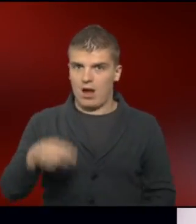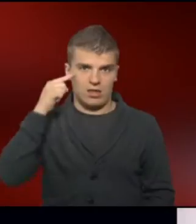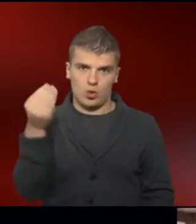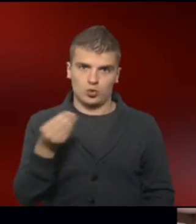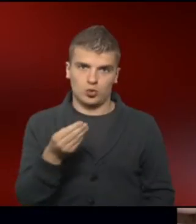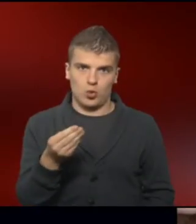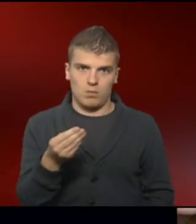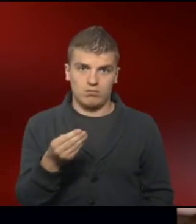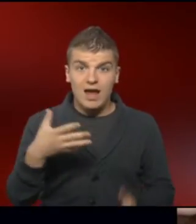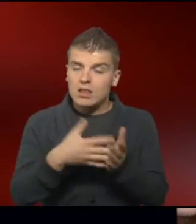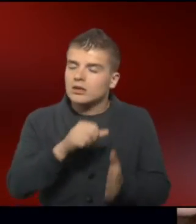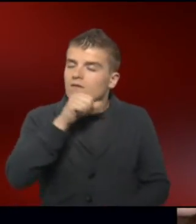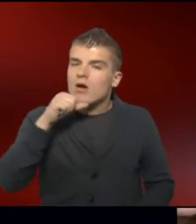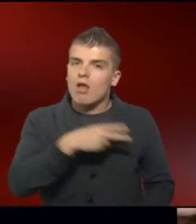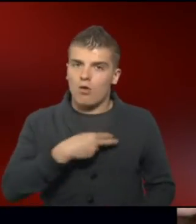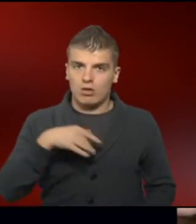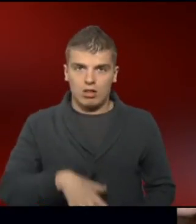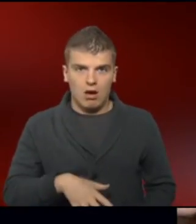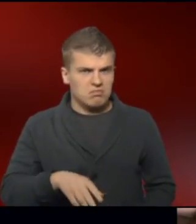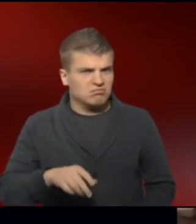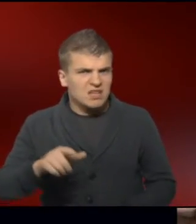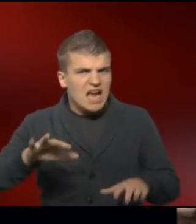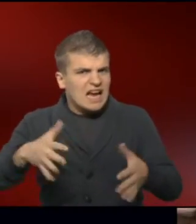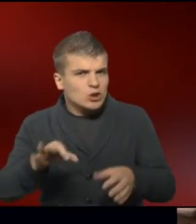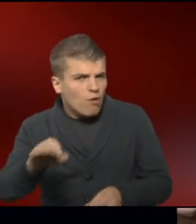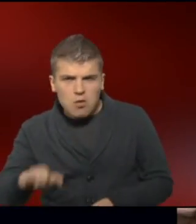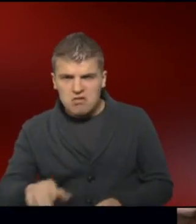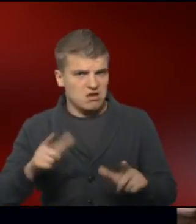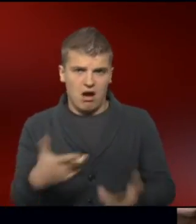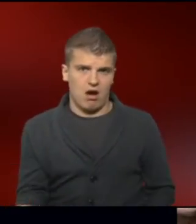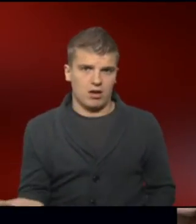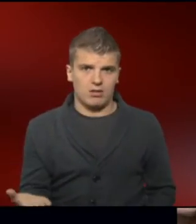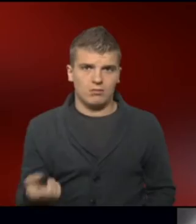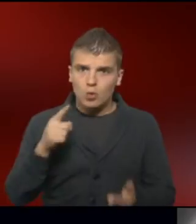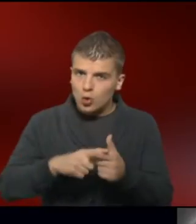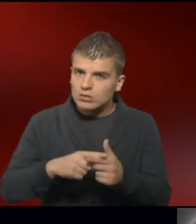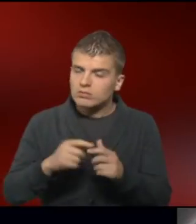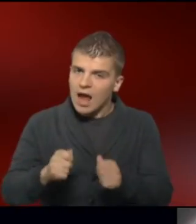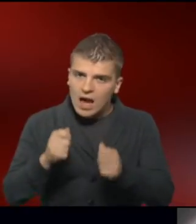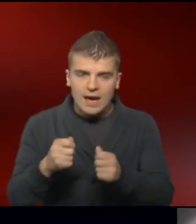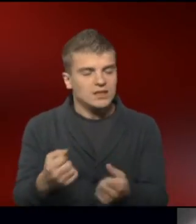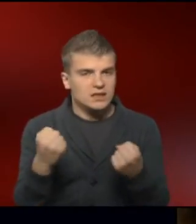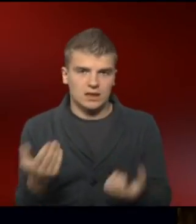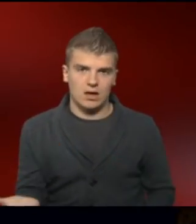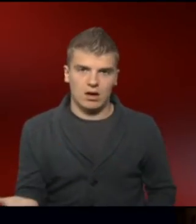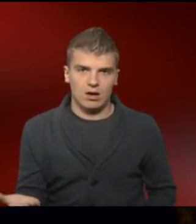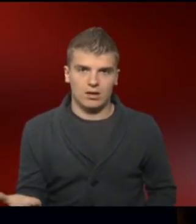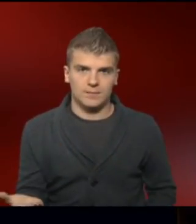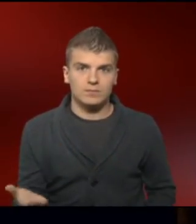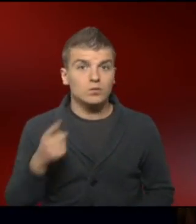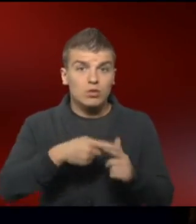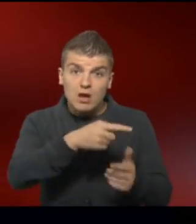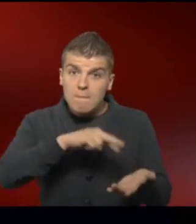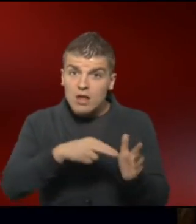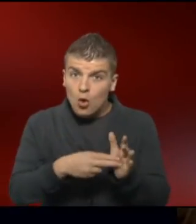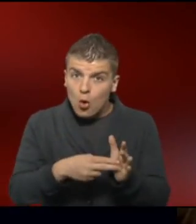Der Test hat viele Vorteile. Er ist ohne Risiken für das Kind und er liefert ein sicheres Ergebnis. Zudem funktioniert die Methode